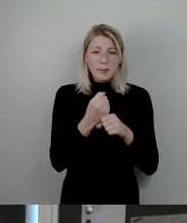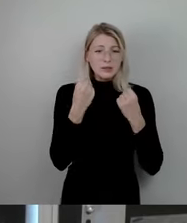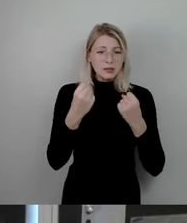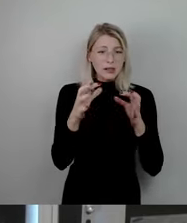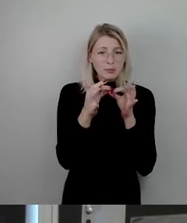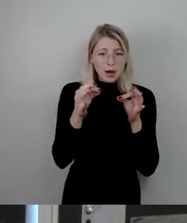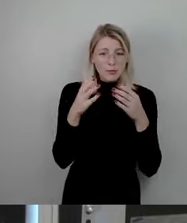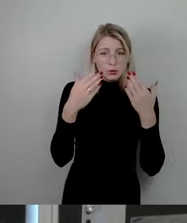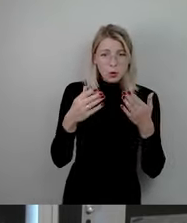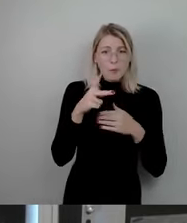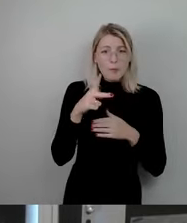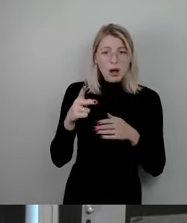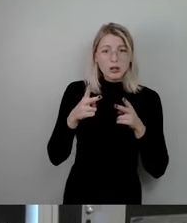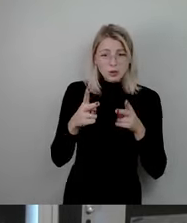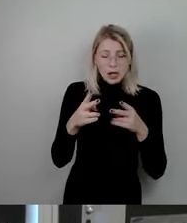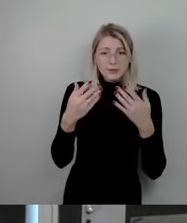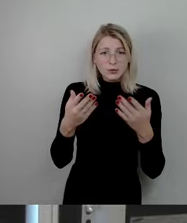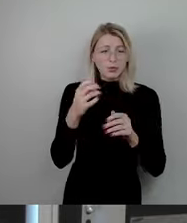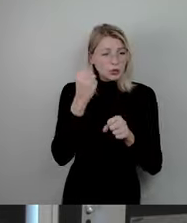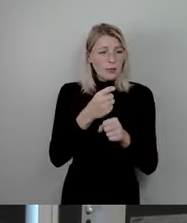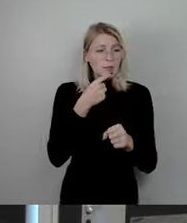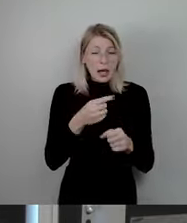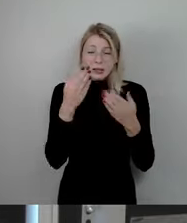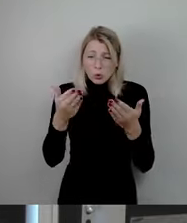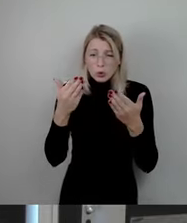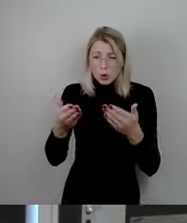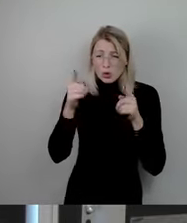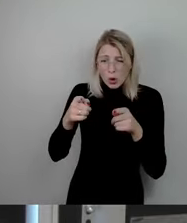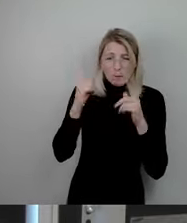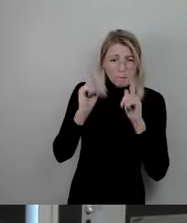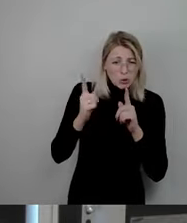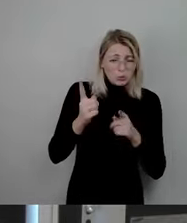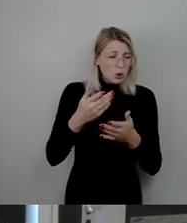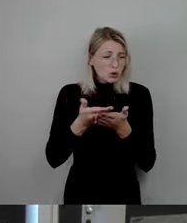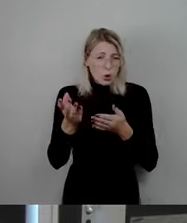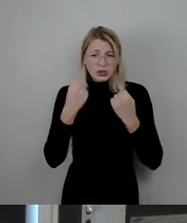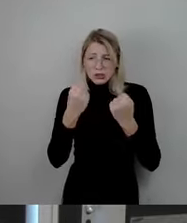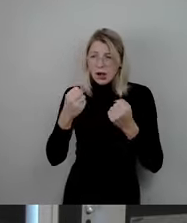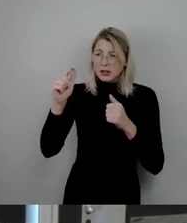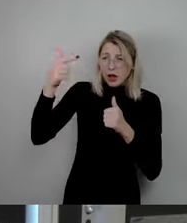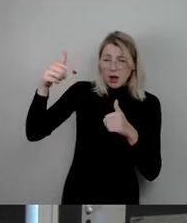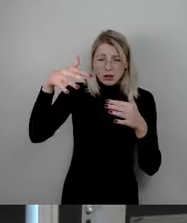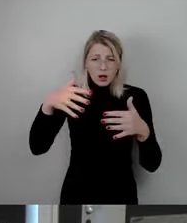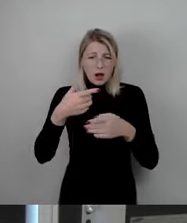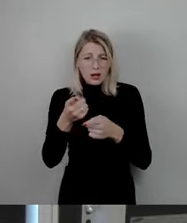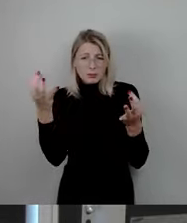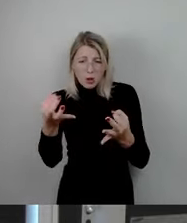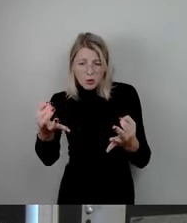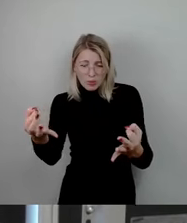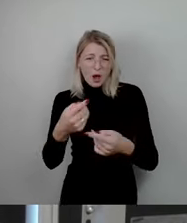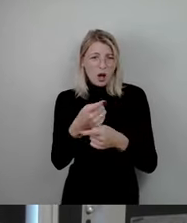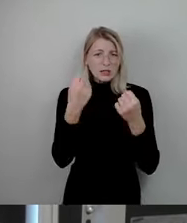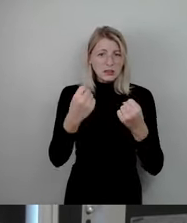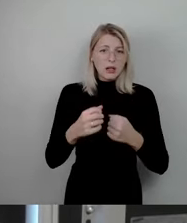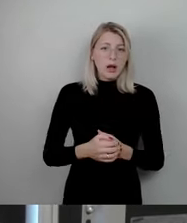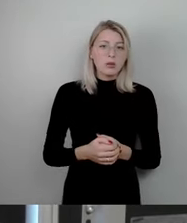der Pragerstraße angeordnet wurde, immer gesagt hast, das ist es jetzt. Und wir müssen mehr Sicherheit. Kameras haben wir insgesamt alles. Und genutzt hat es nichts.